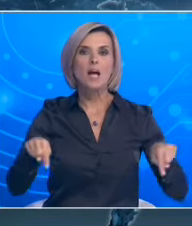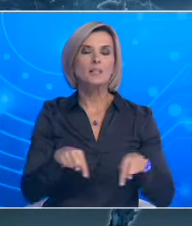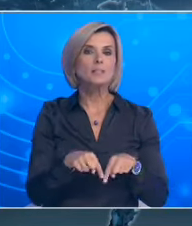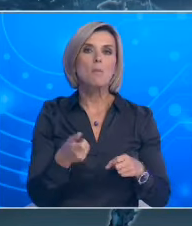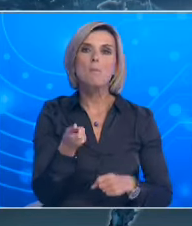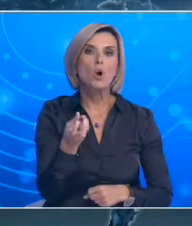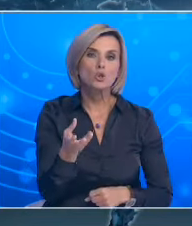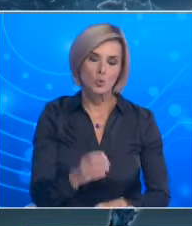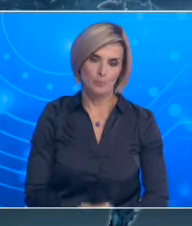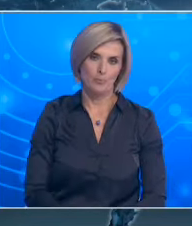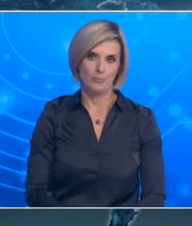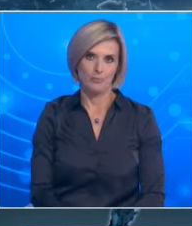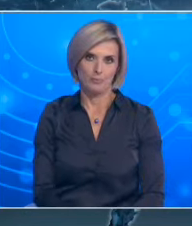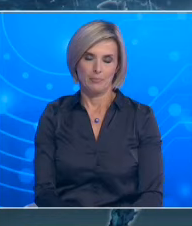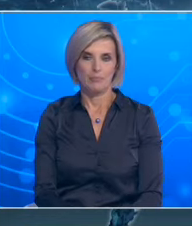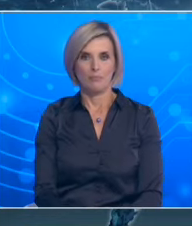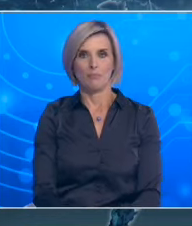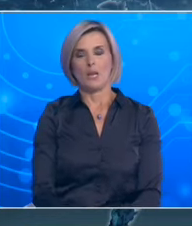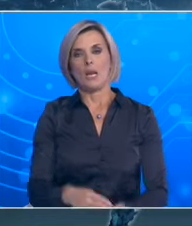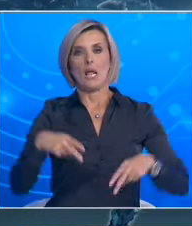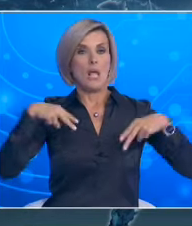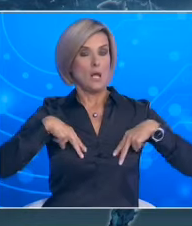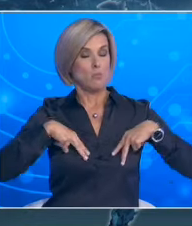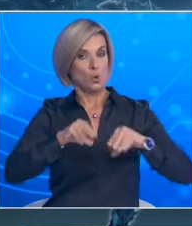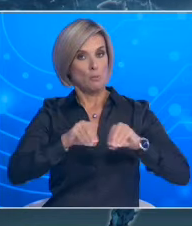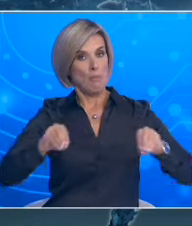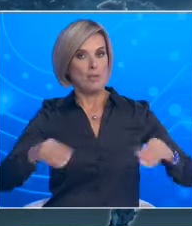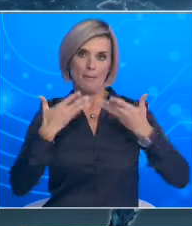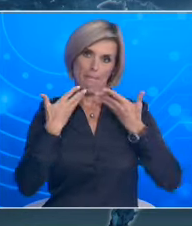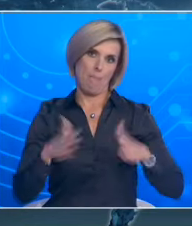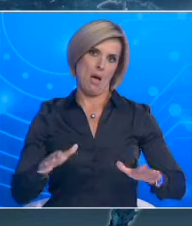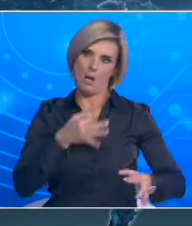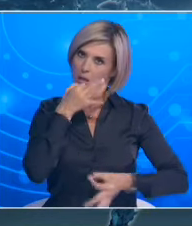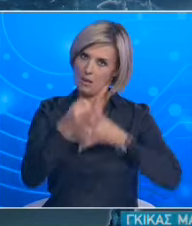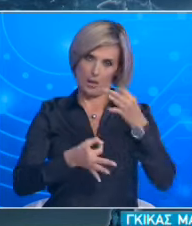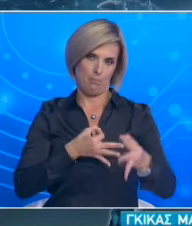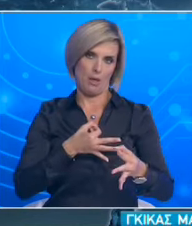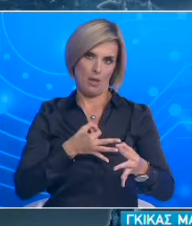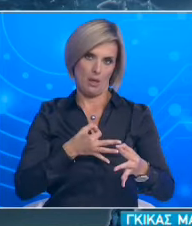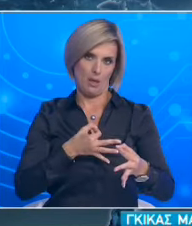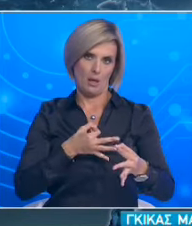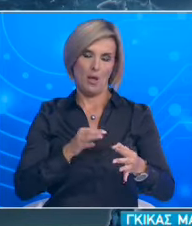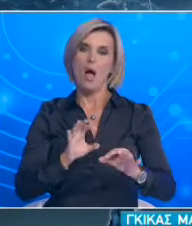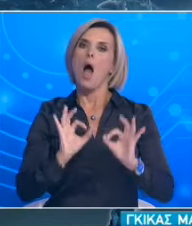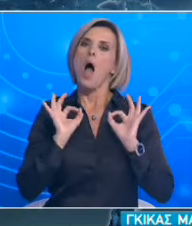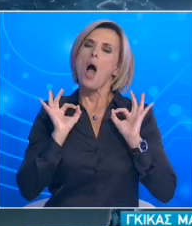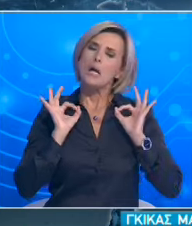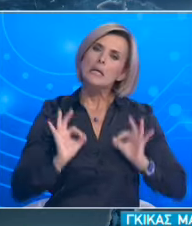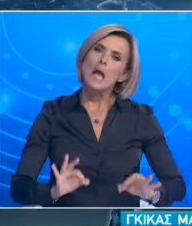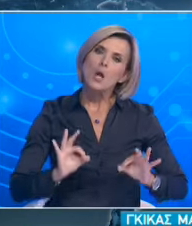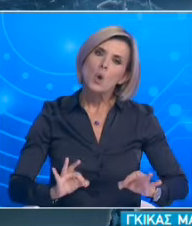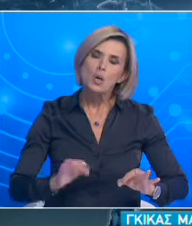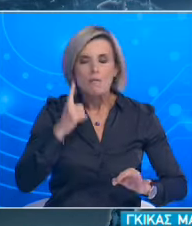Καταρχάς, για το άνοιγμα των σχολεών έχει ήδη μιλήσει η Υπουργός Παιδείας. Το κύριο σενάριο είναι αυτό που έχουν πει ότι θα ανοίξουν κανονικά στις 7.